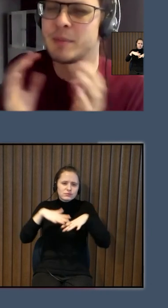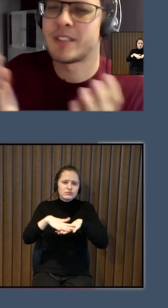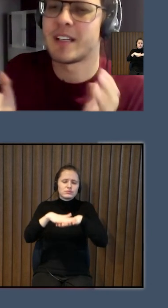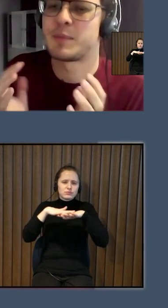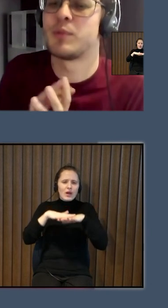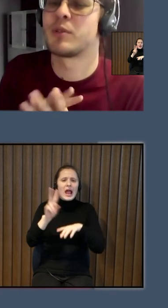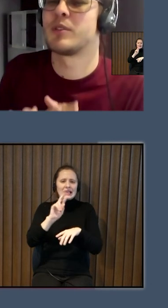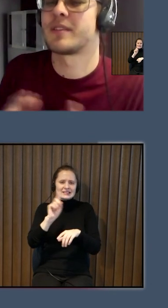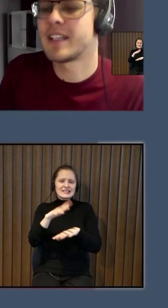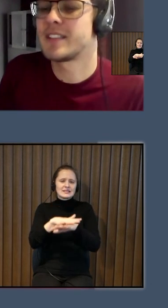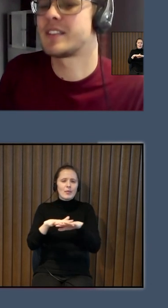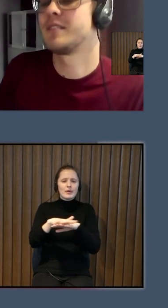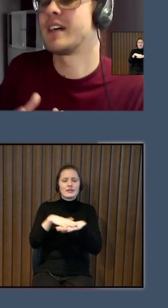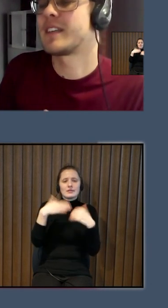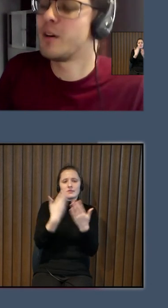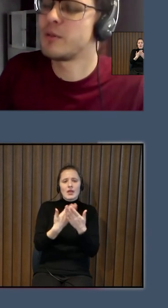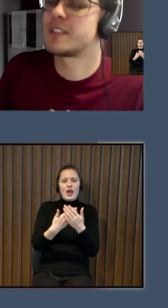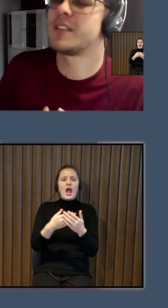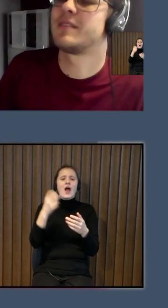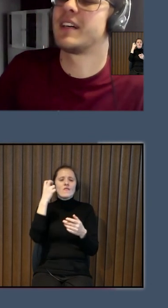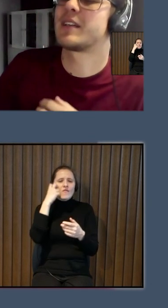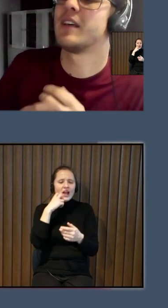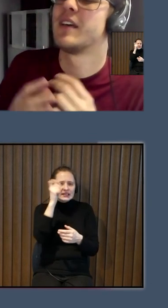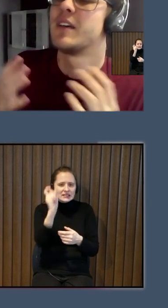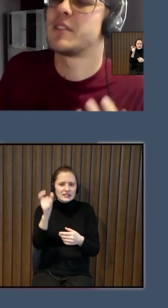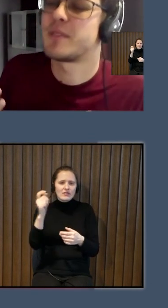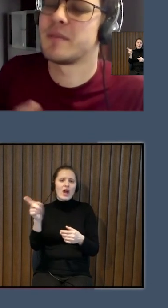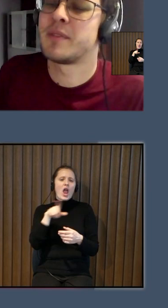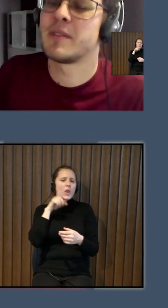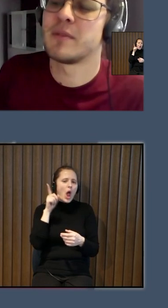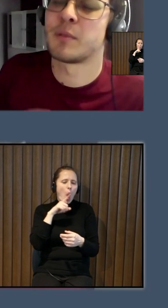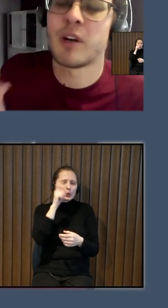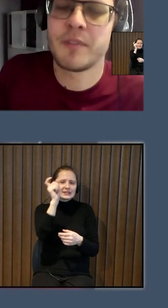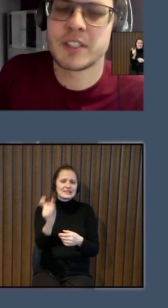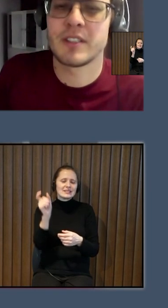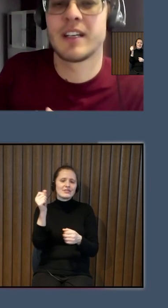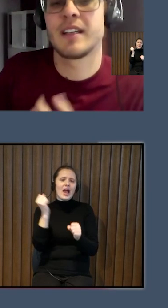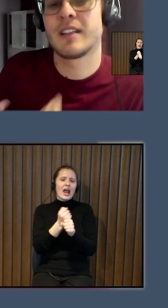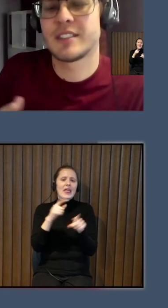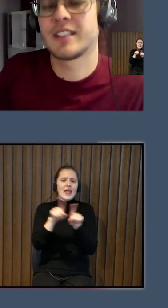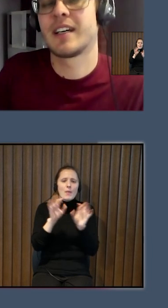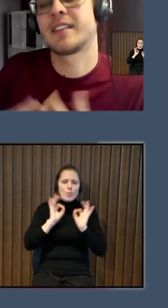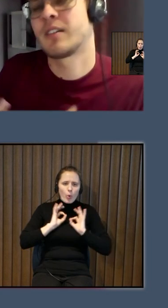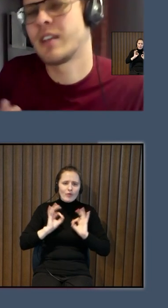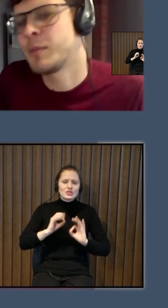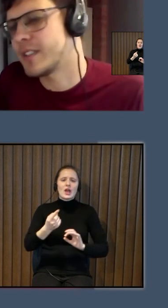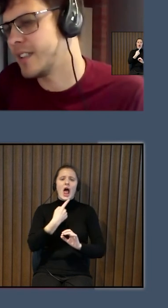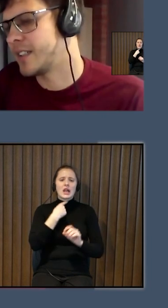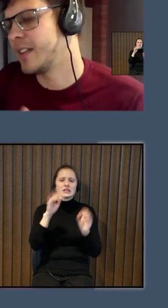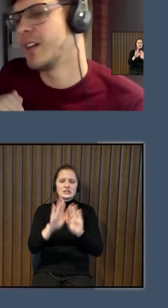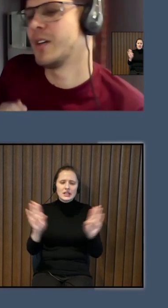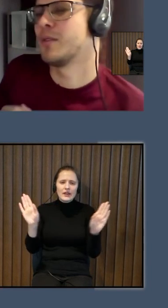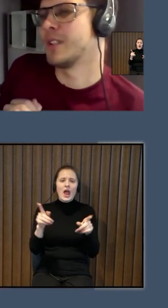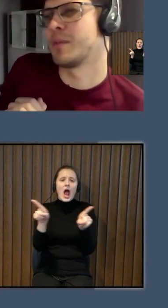sabiedrības, tā kā spogulis. Veci cilvēki, jauni cilvēki, un profesionāli dziedātāji un